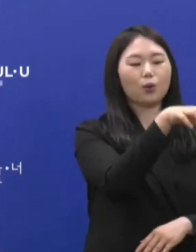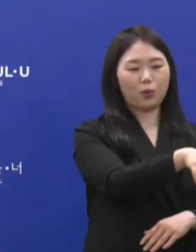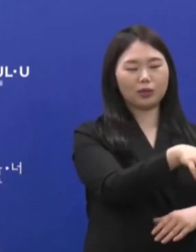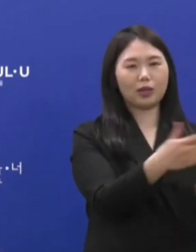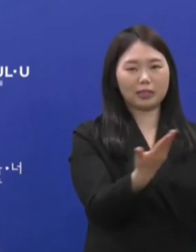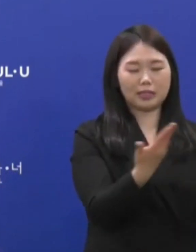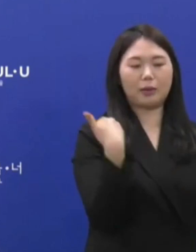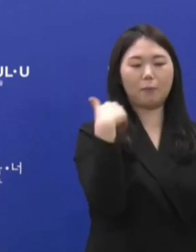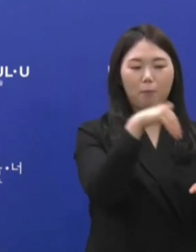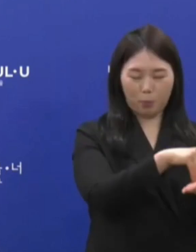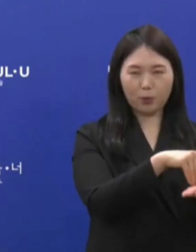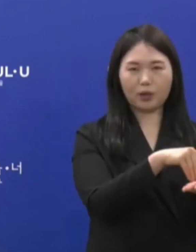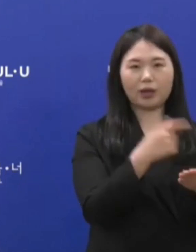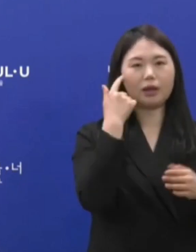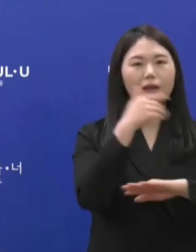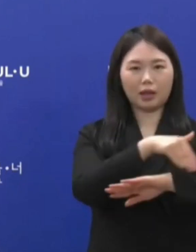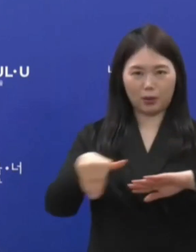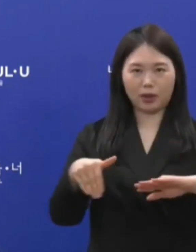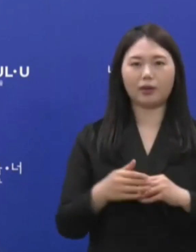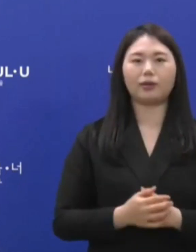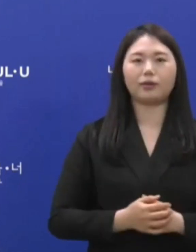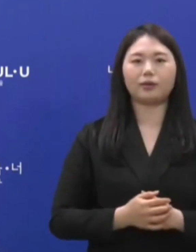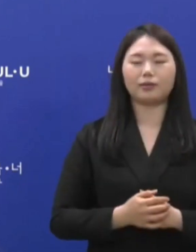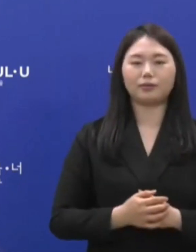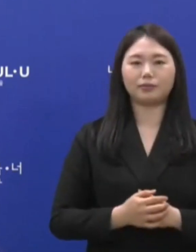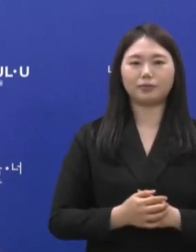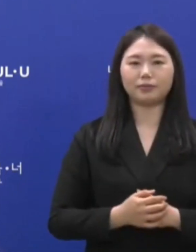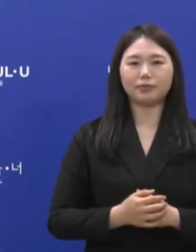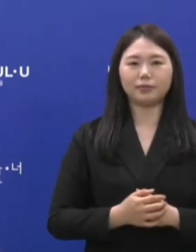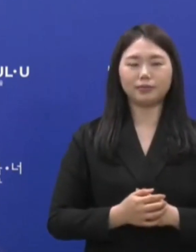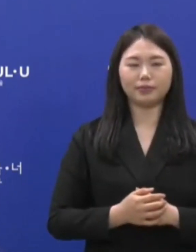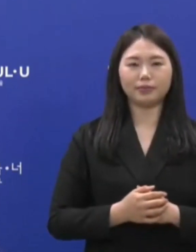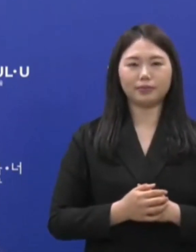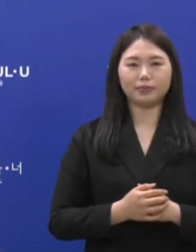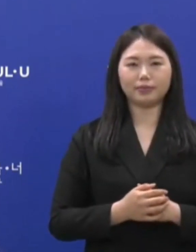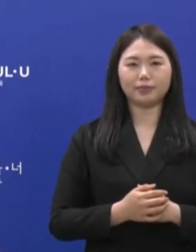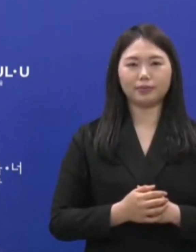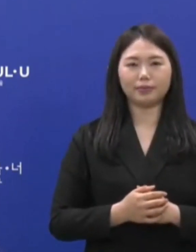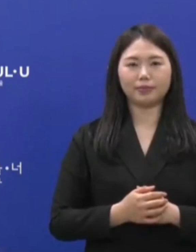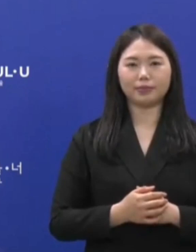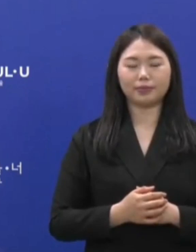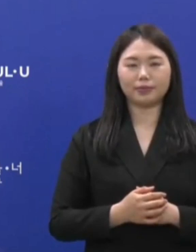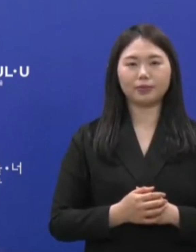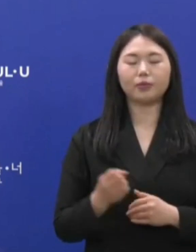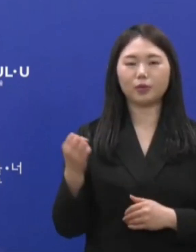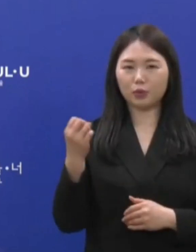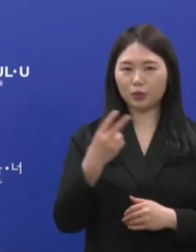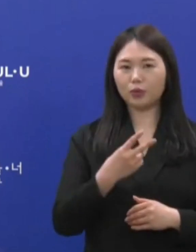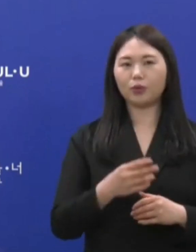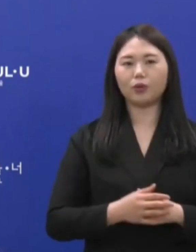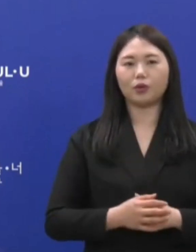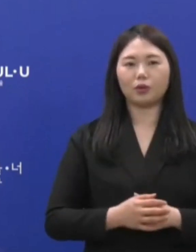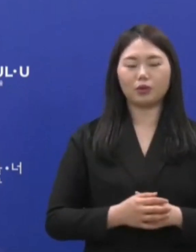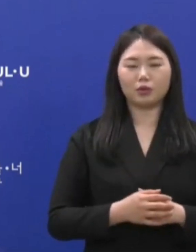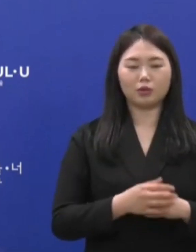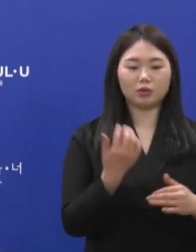여기에 성비위 사건 신고 핫라인을 개통하겠습니다. 뿐만 아니라 성희롱,